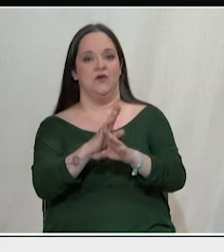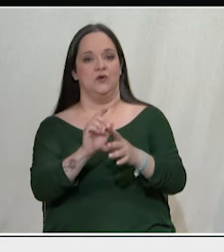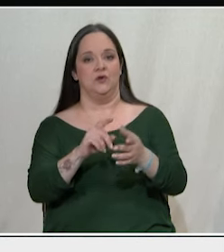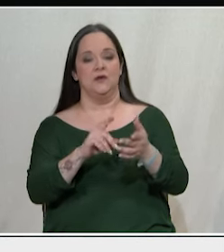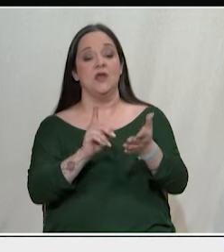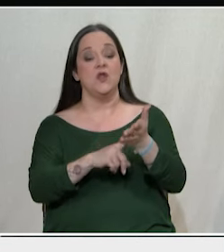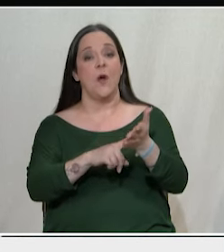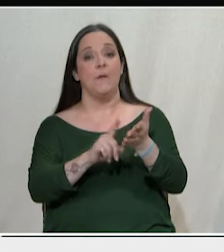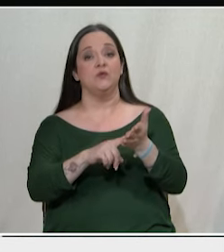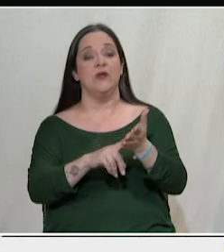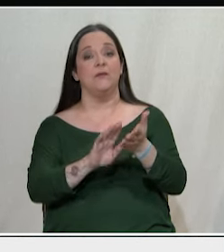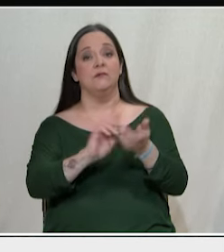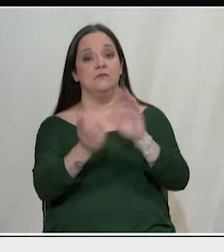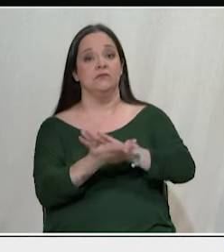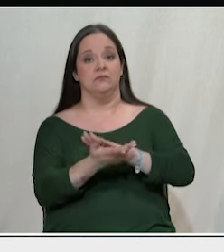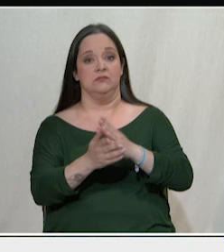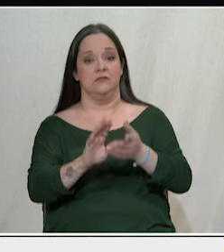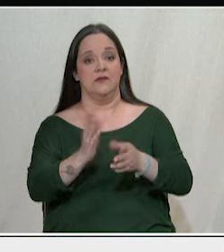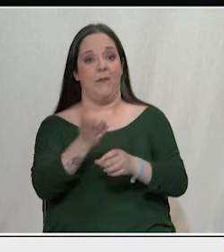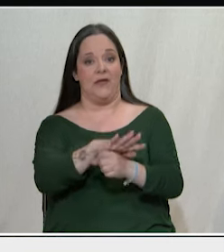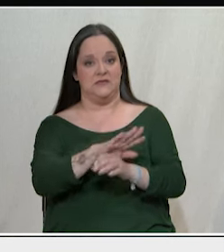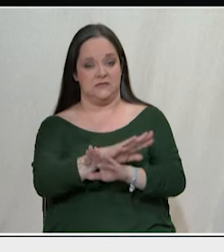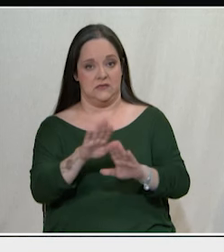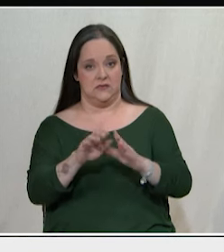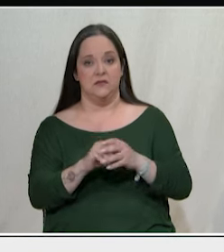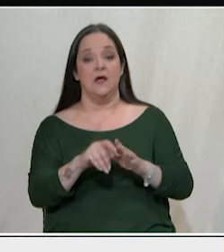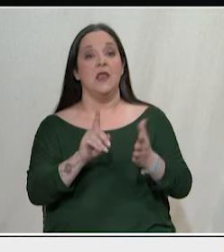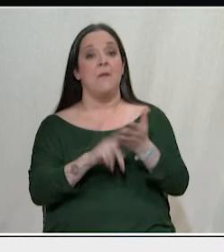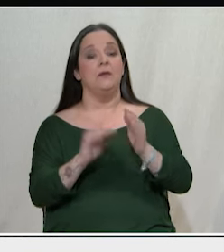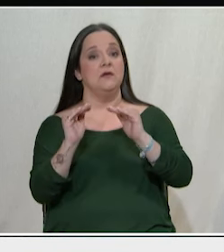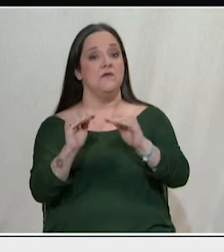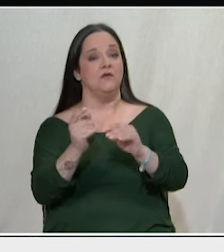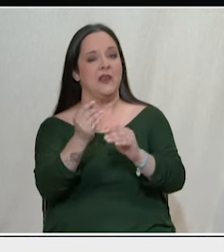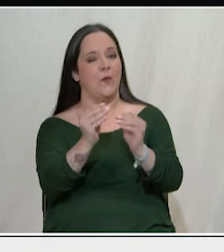Πρέπει όμως να σταθούμε εδώ πέρα λίγο περισσότερο